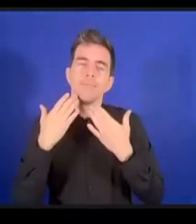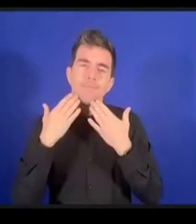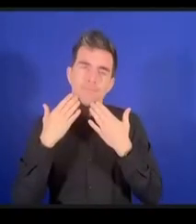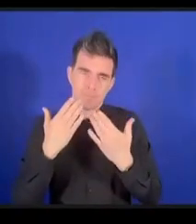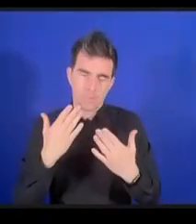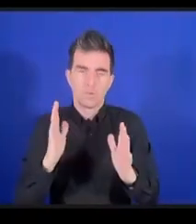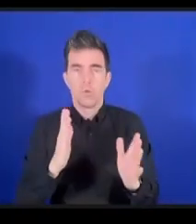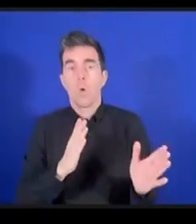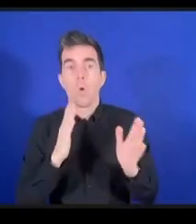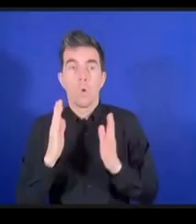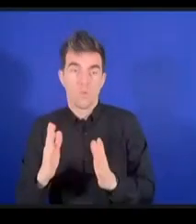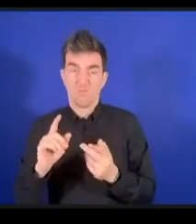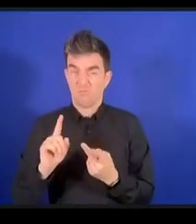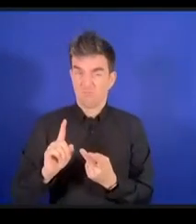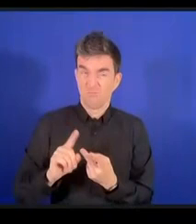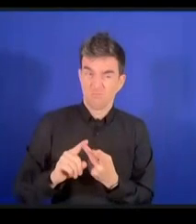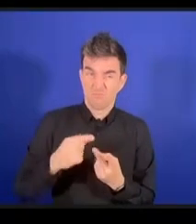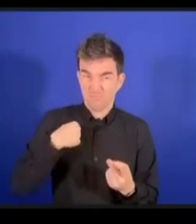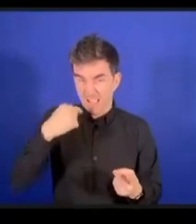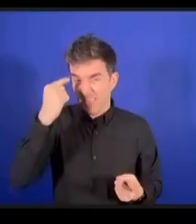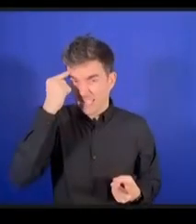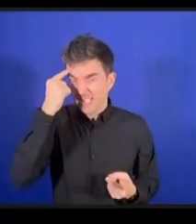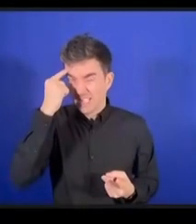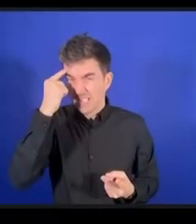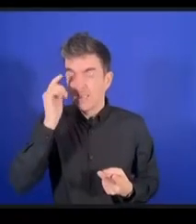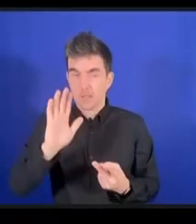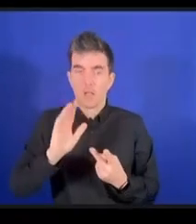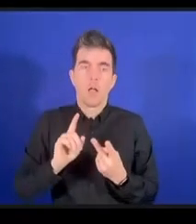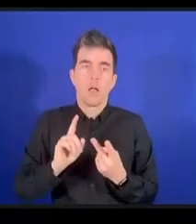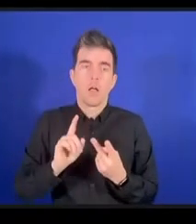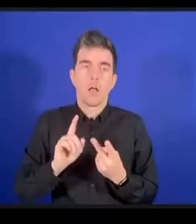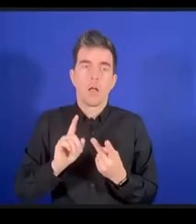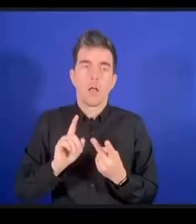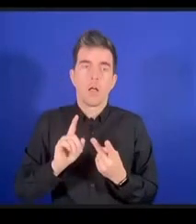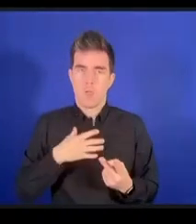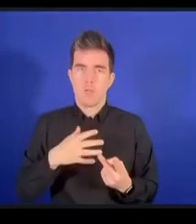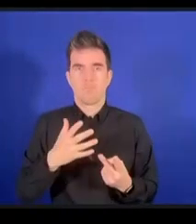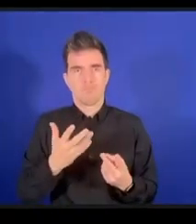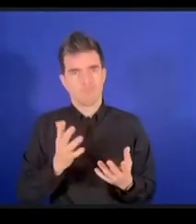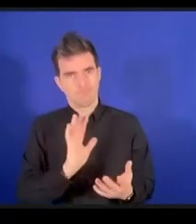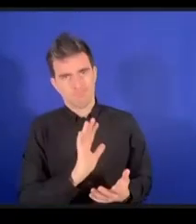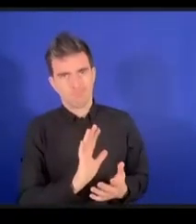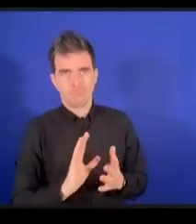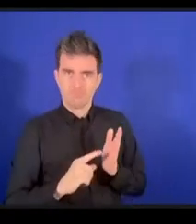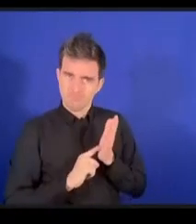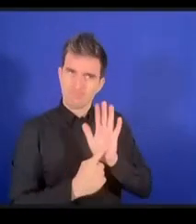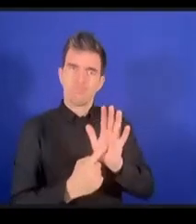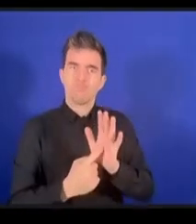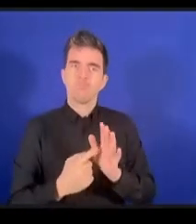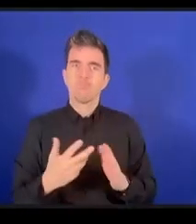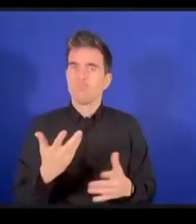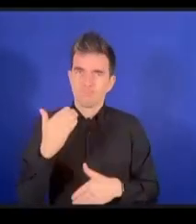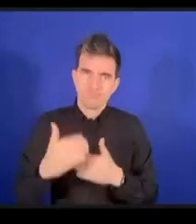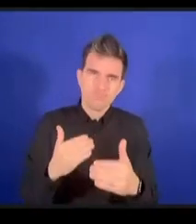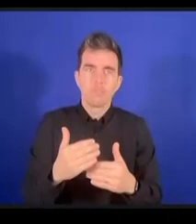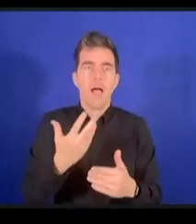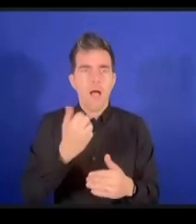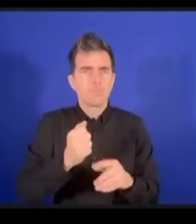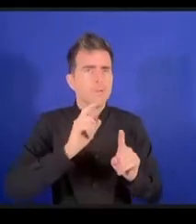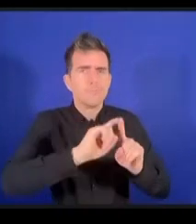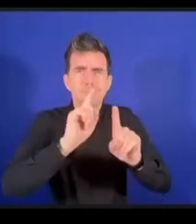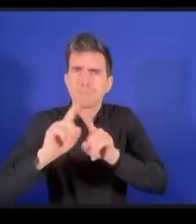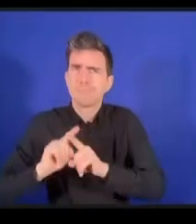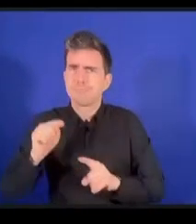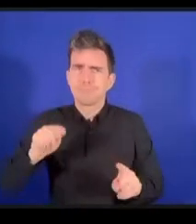et puis je pense qu'il s'agit véritablement de célébrer ce modèle avec les différentes parties prenantes on ne peut pas